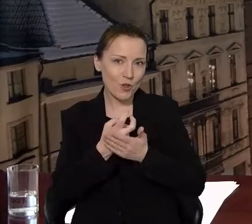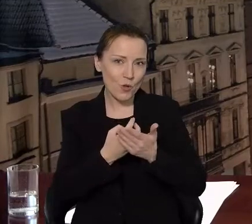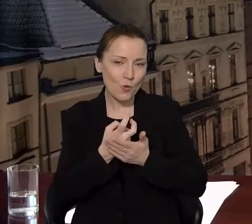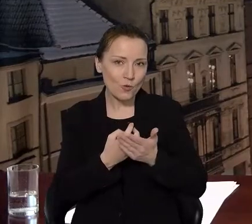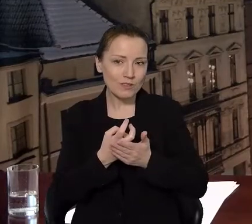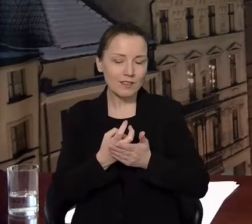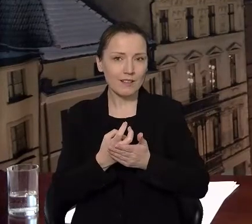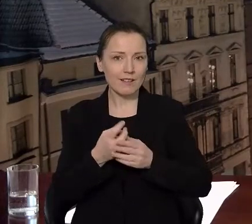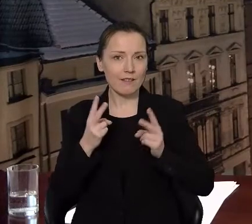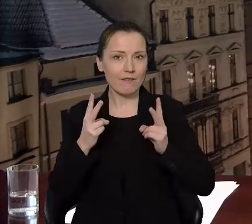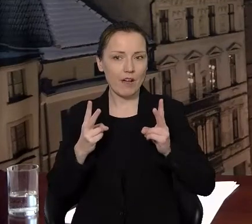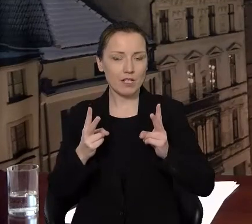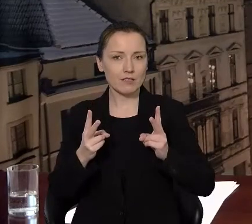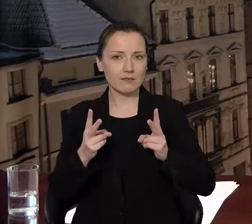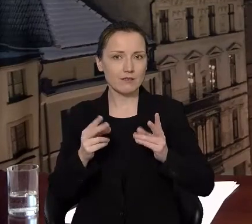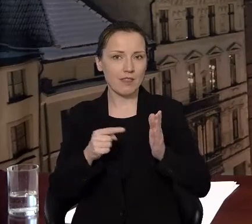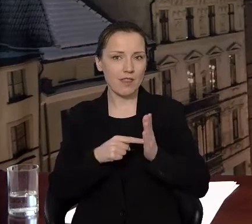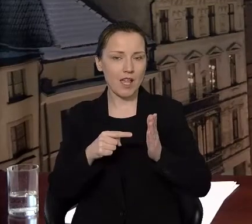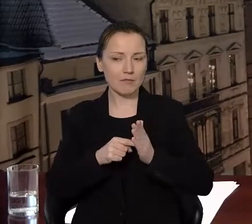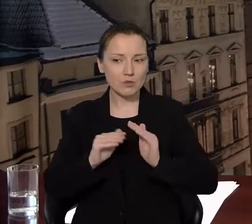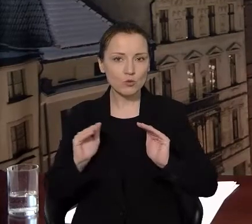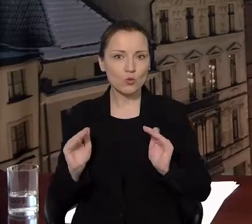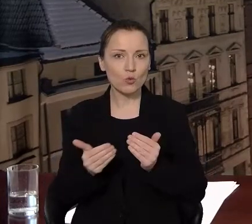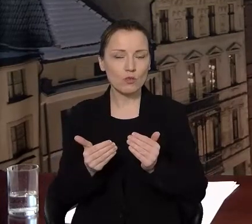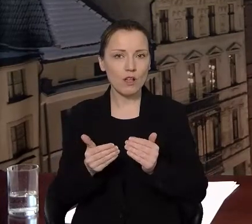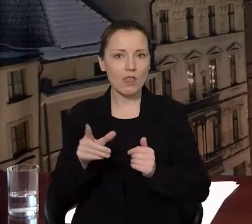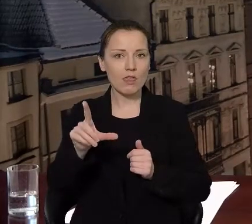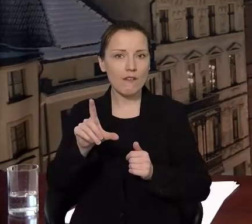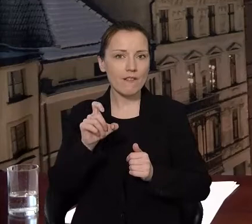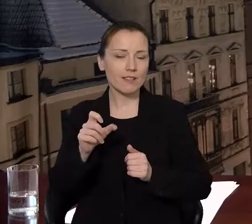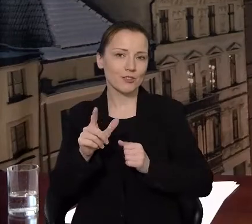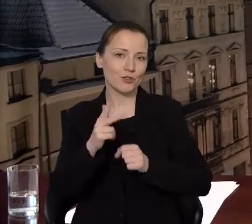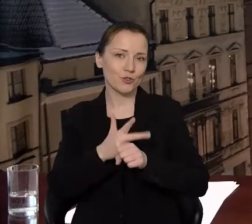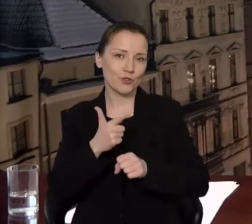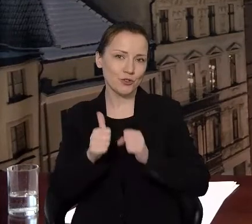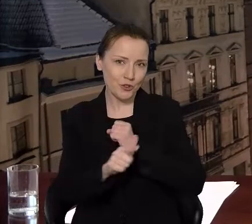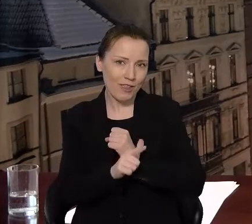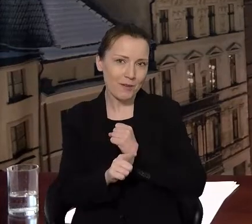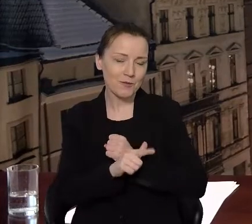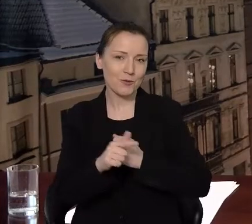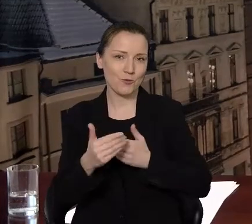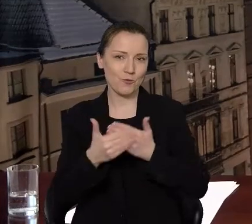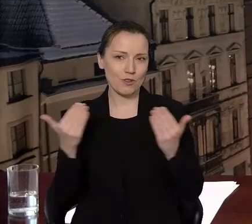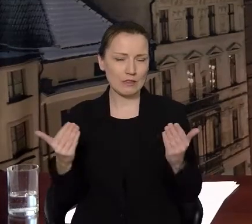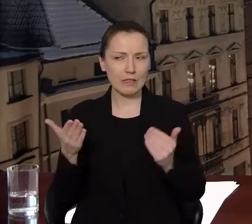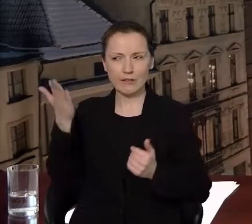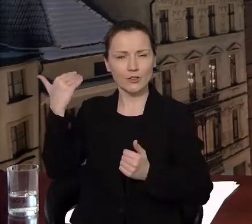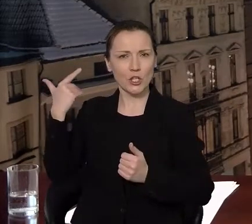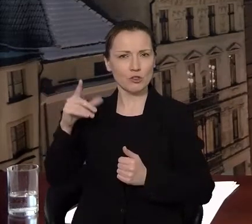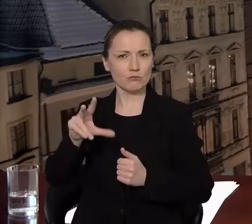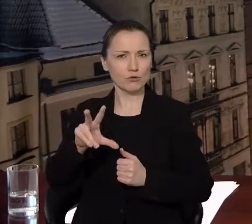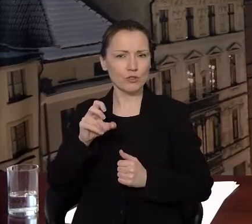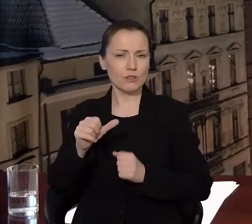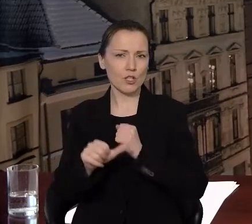covidowe będą miały skrócony okres ważności 270 dni. Do tej pory 365,